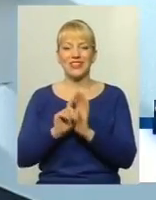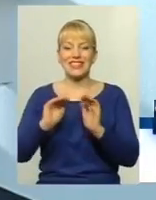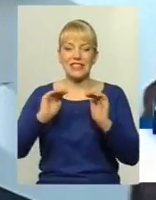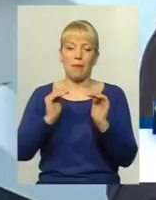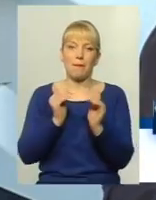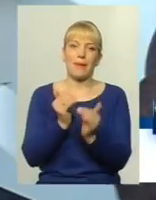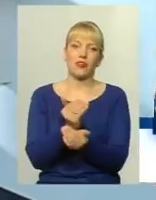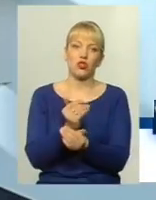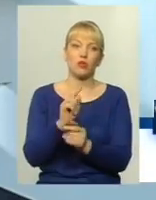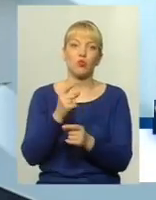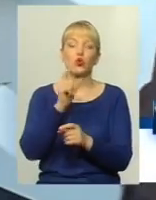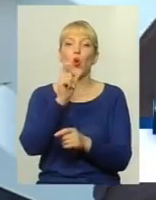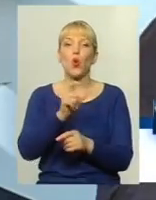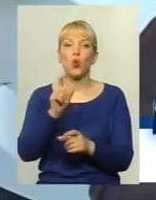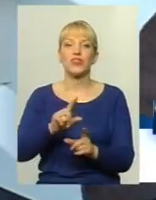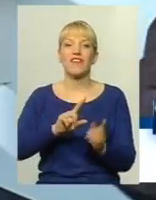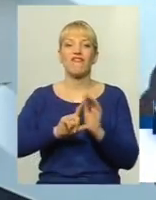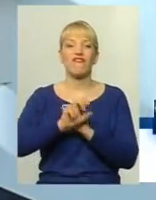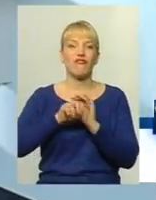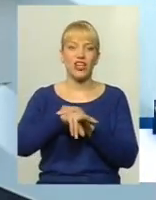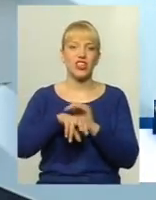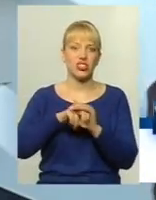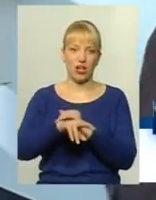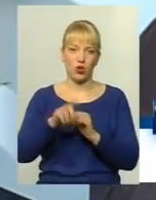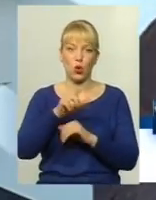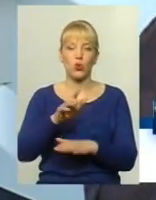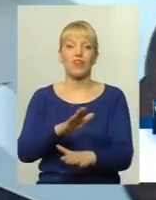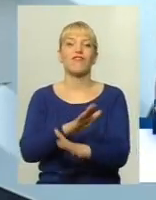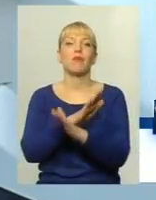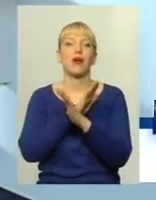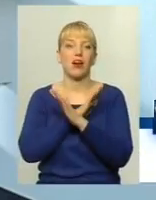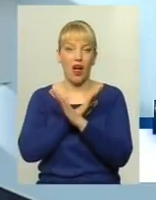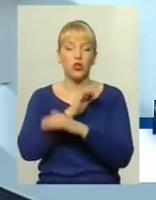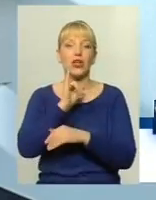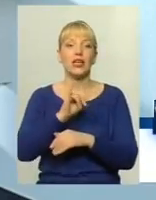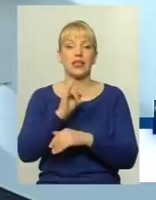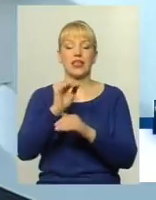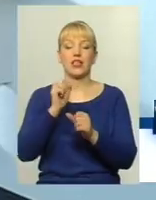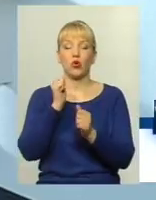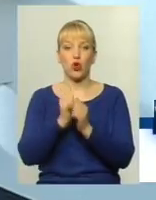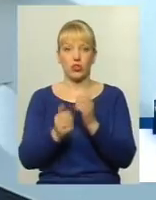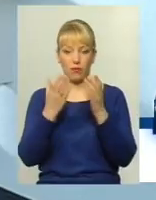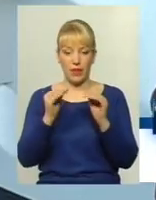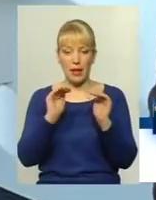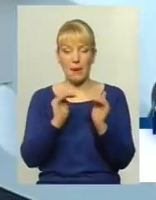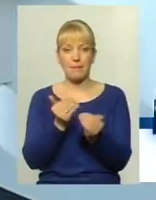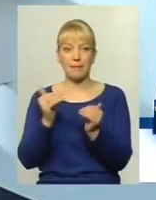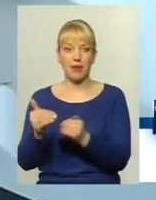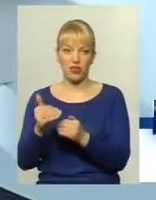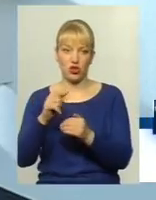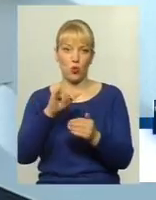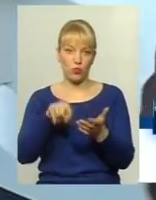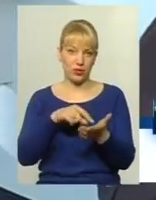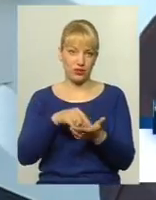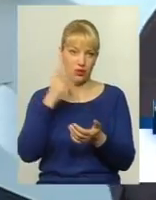зменшується, бо люди виїжджають. На жаль, люди вимирають. І на жаль, менше із кожним днем стає в нашому місті